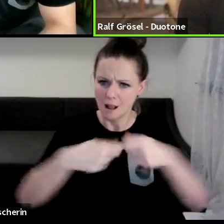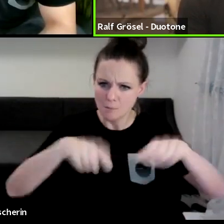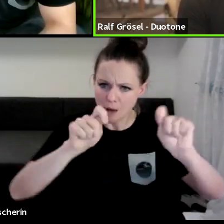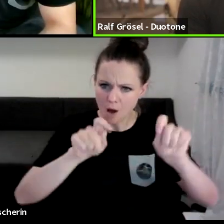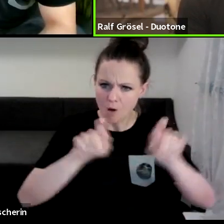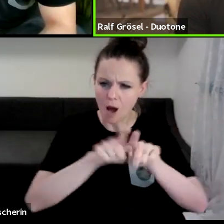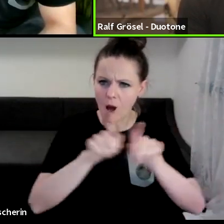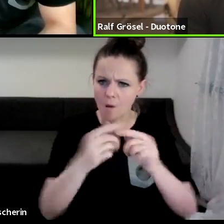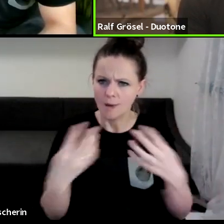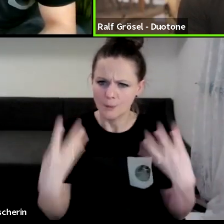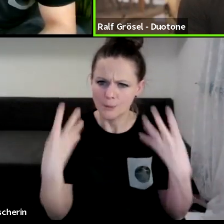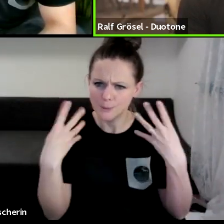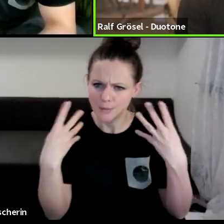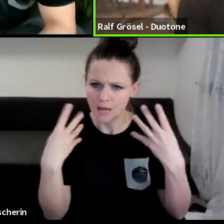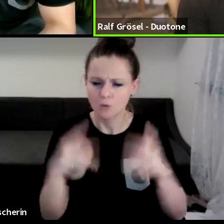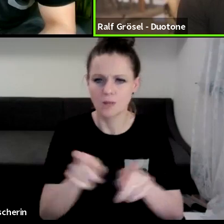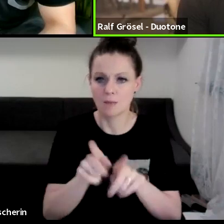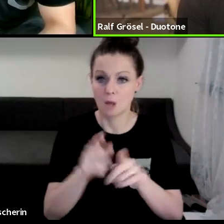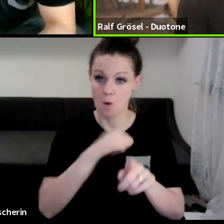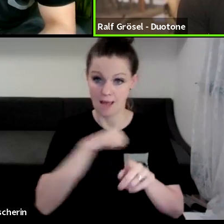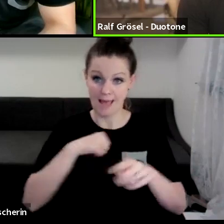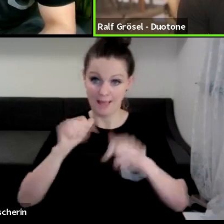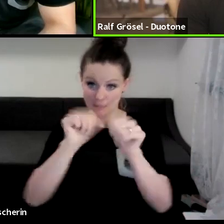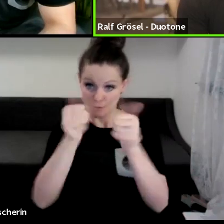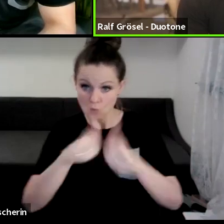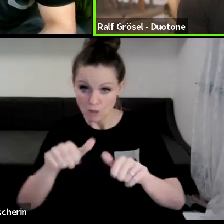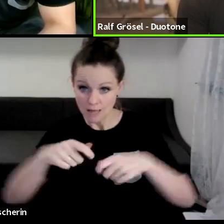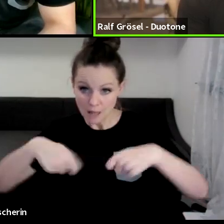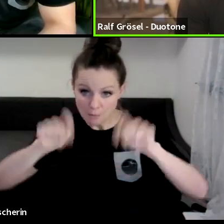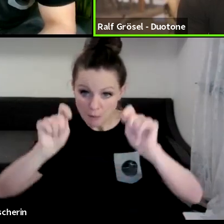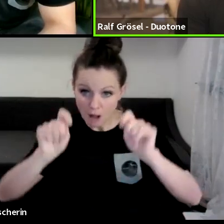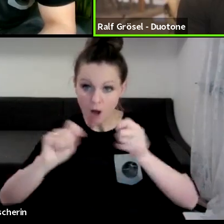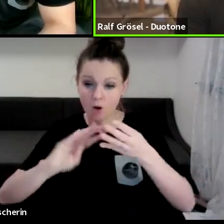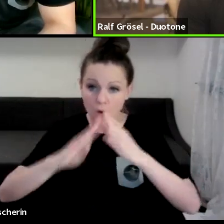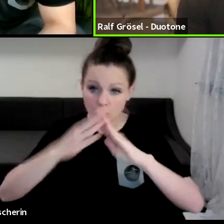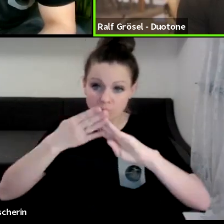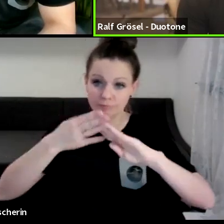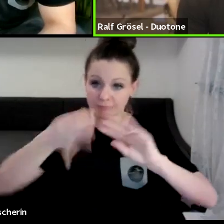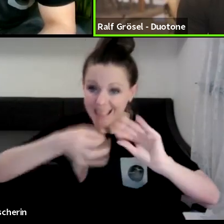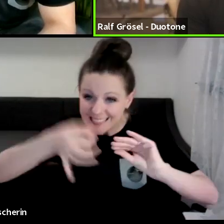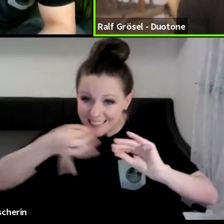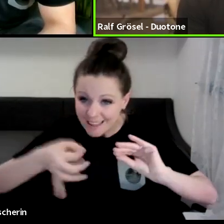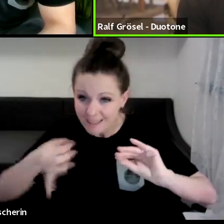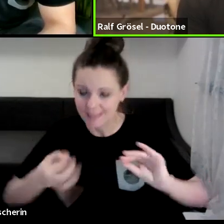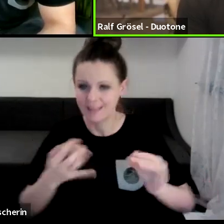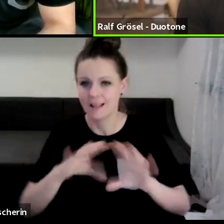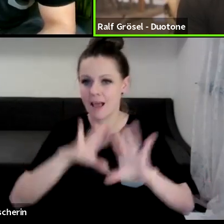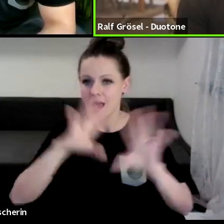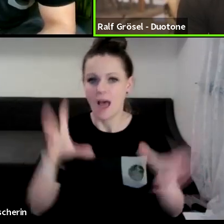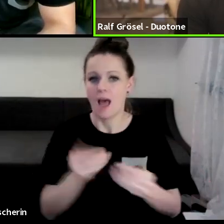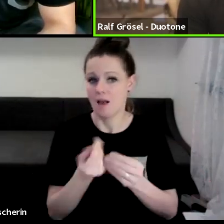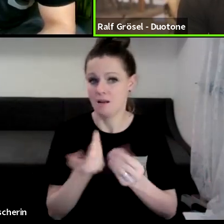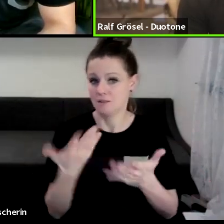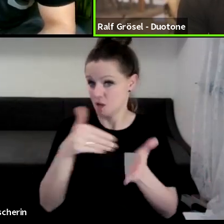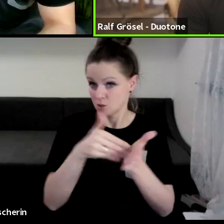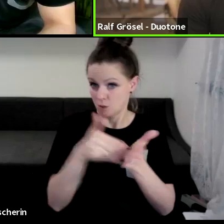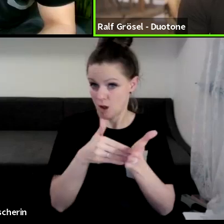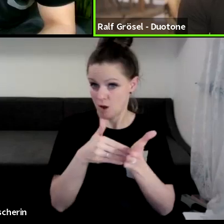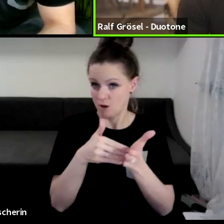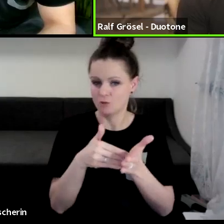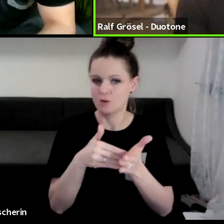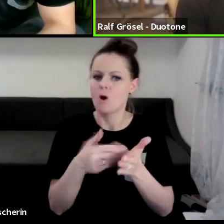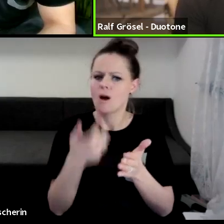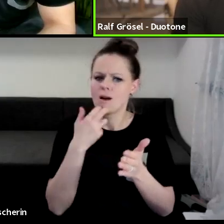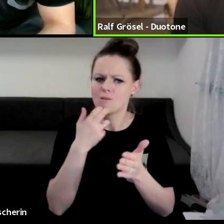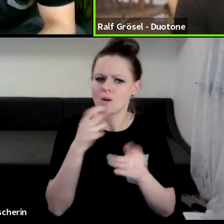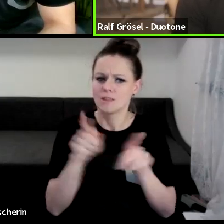Ich habe angefangen, eigene Modelle zu bauen, zu entwickeln, zu konstruieren, zu nähen. Alles, was man quasi braucht. Und wollte